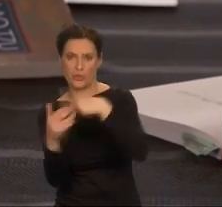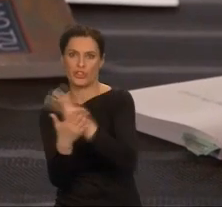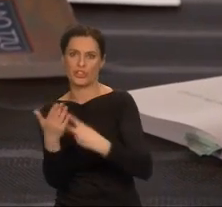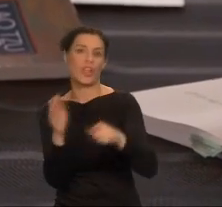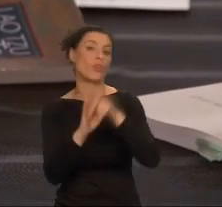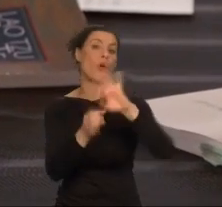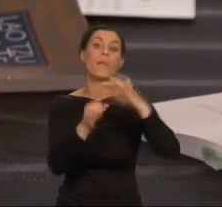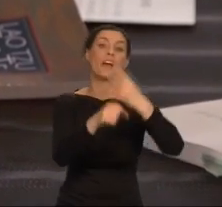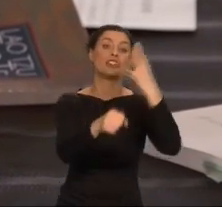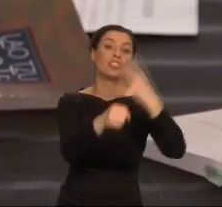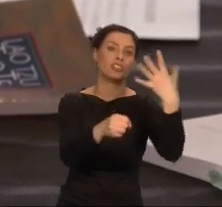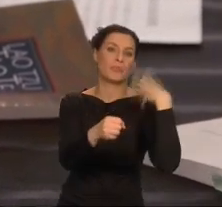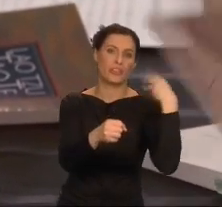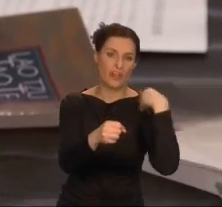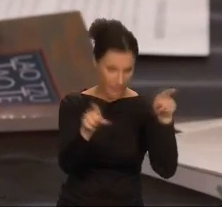45.